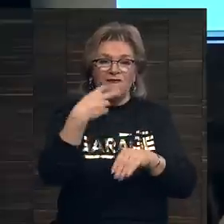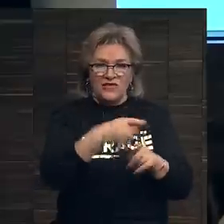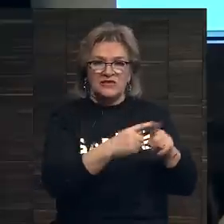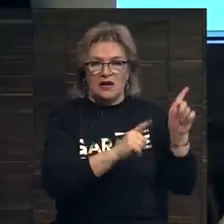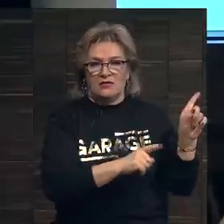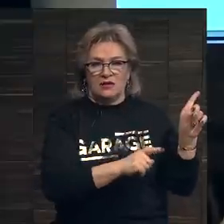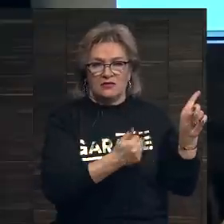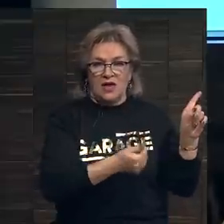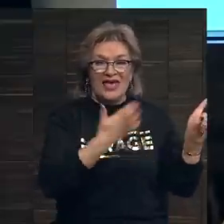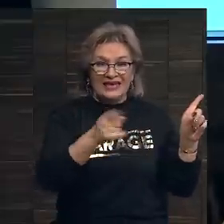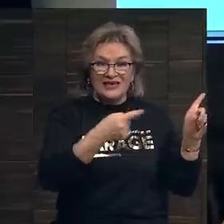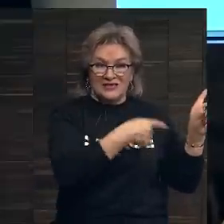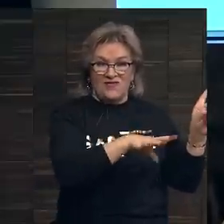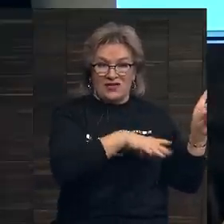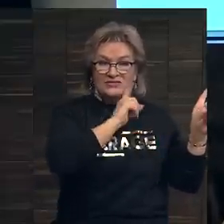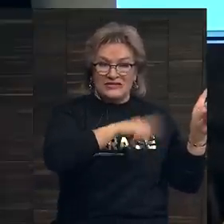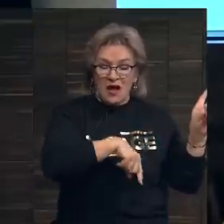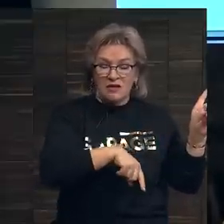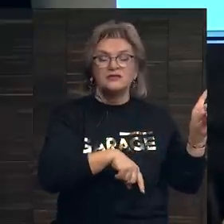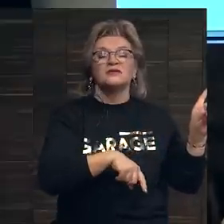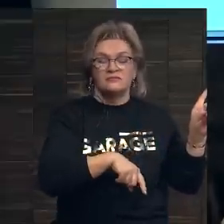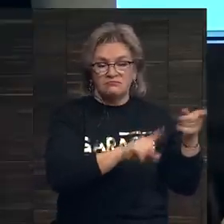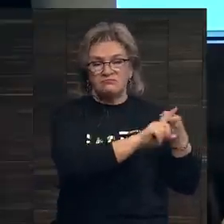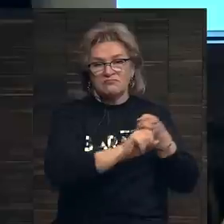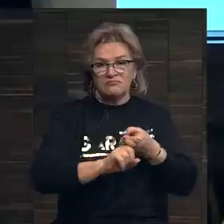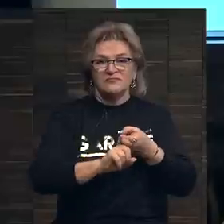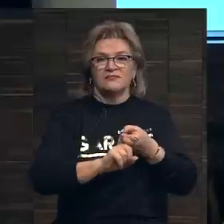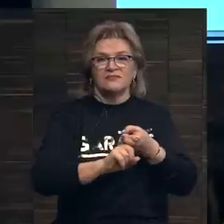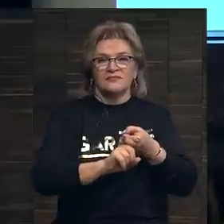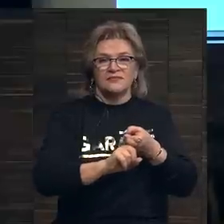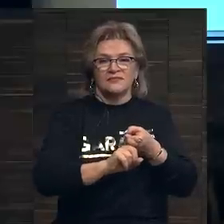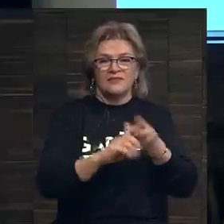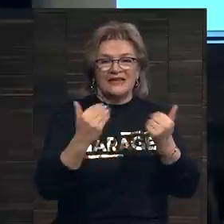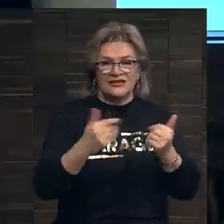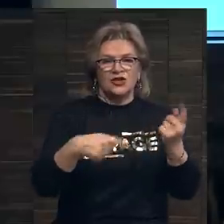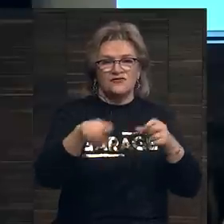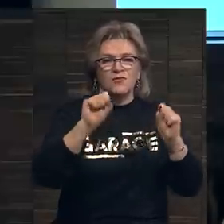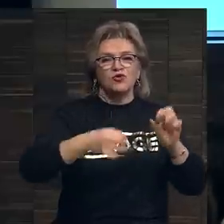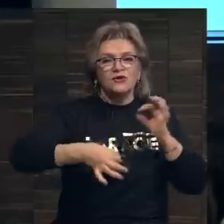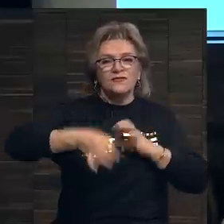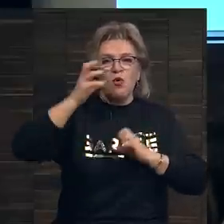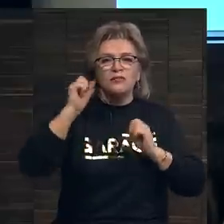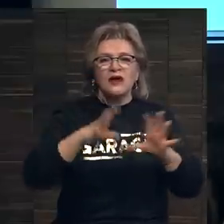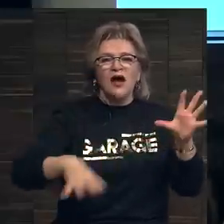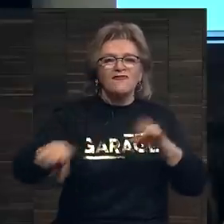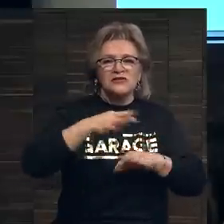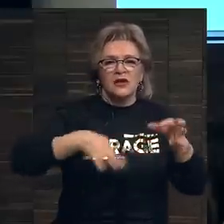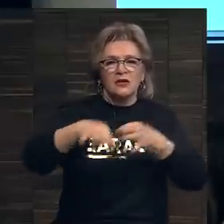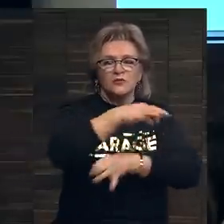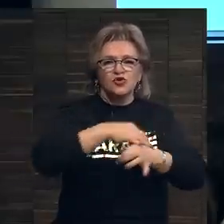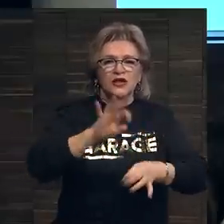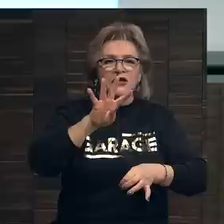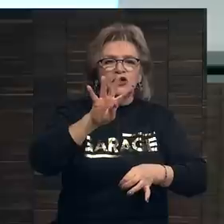это, да? Если вы это знаете, то... Сейчас вы можете вспомнить, как все обсуждали